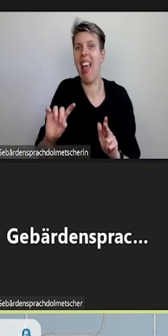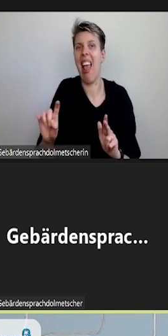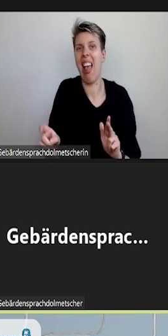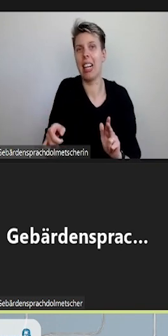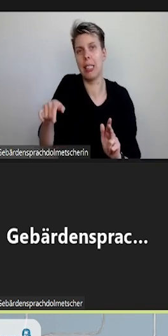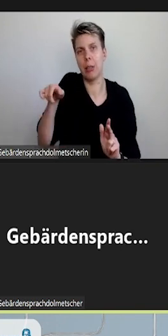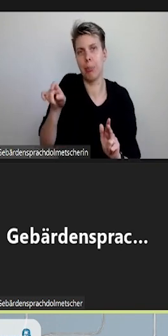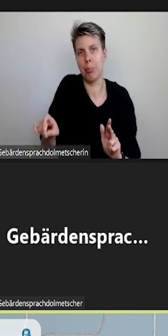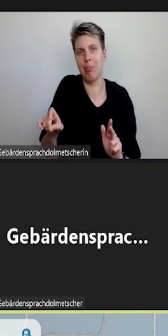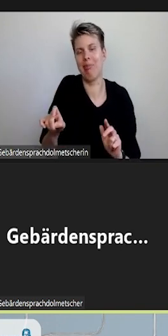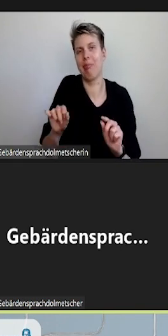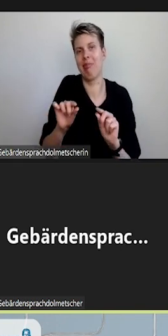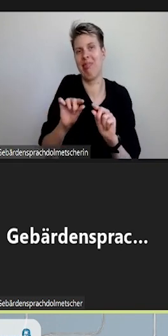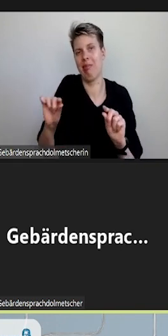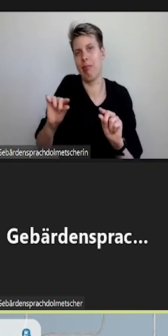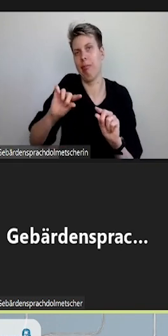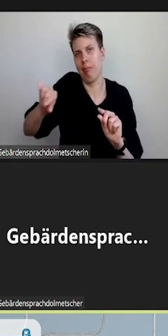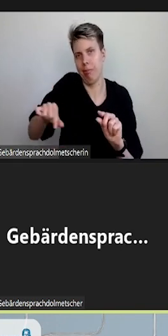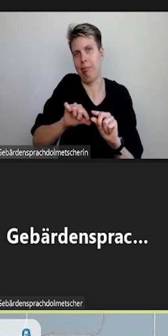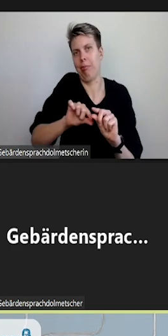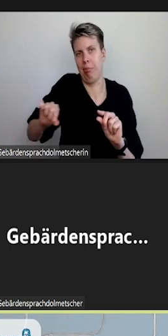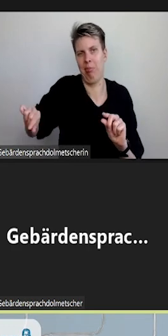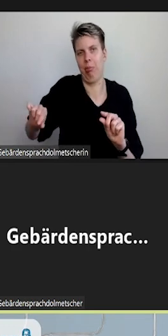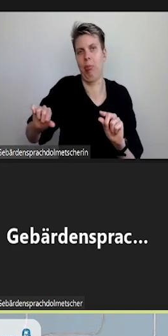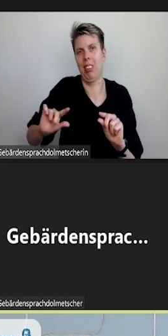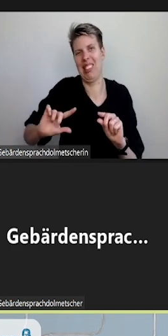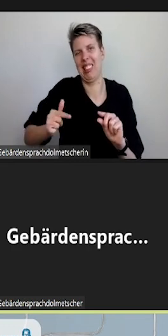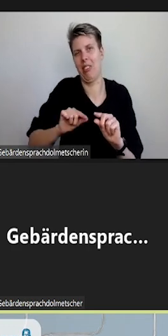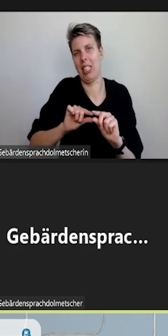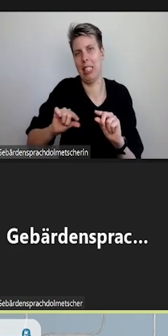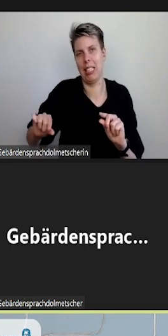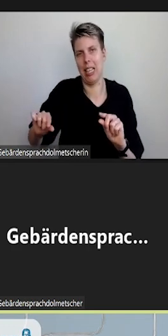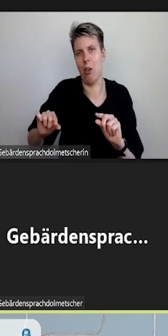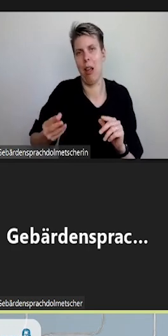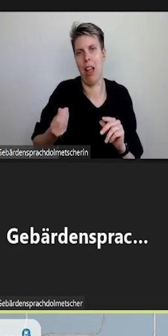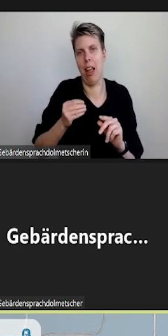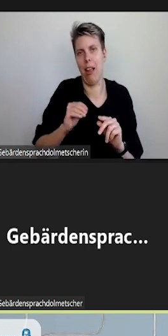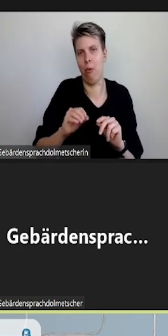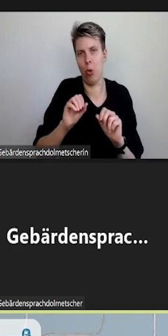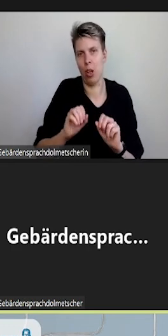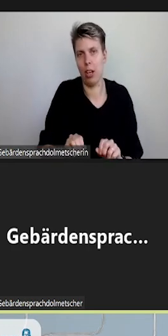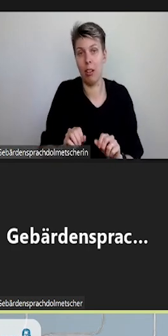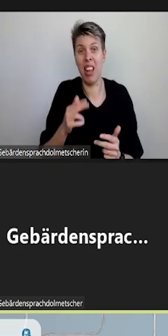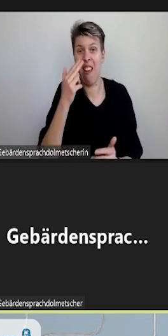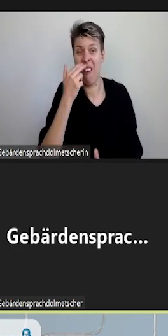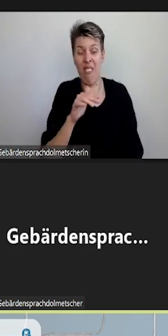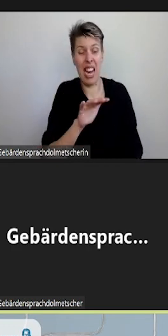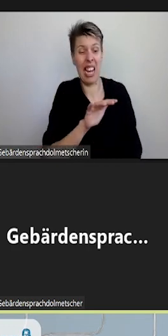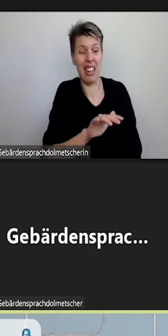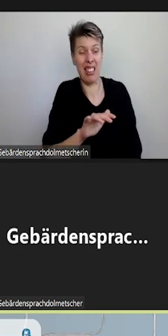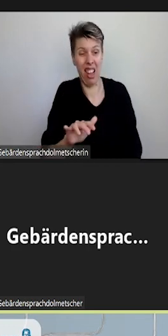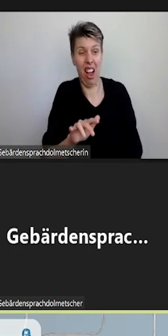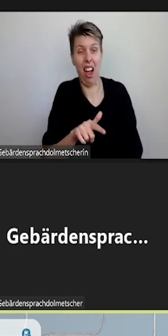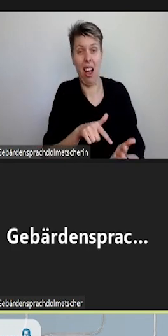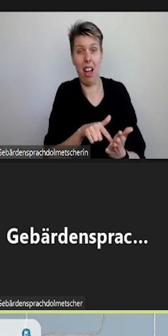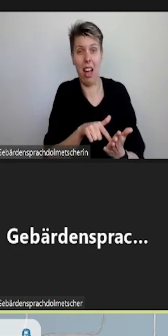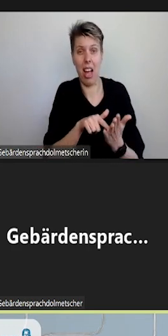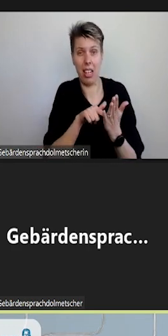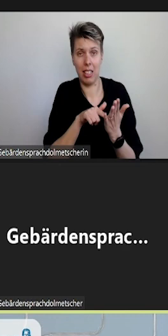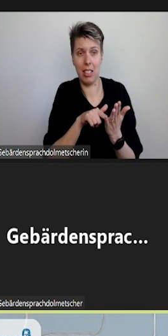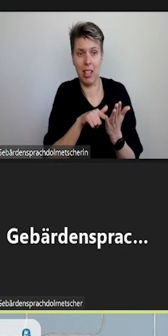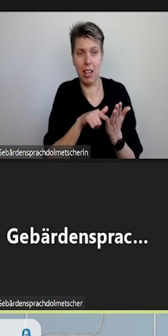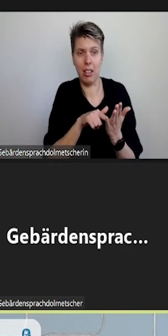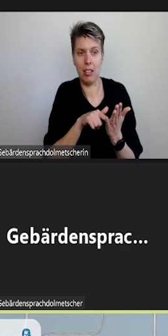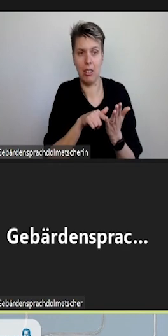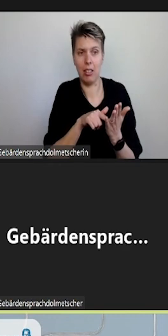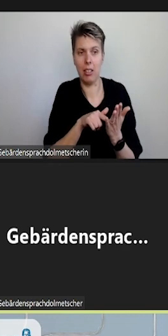Zeile einfügen. Genau. Falls da Fehler sind, werden Ihnen da die, diese